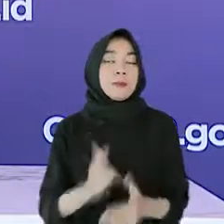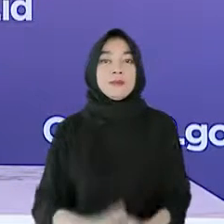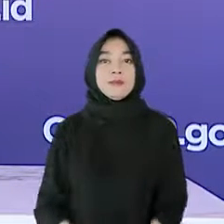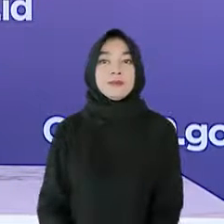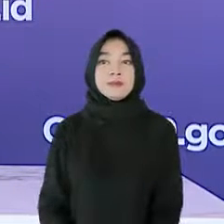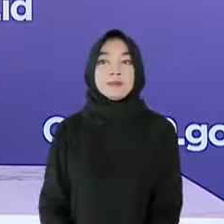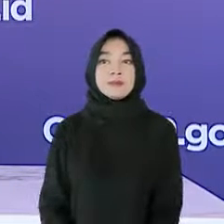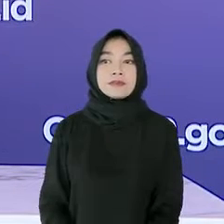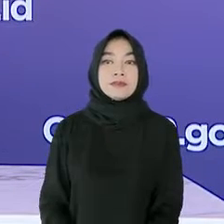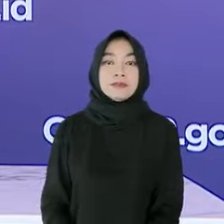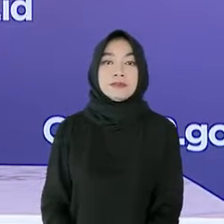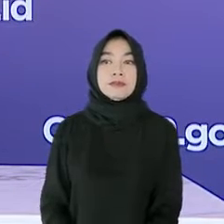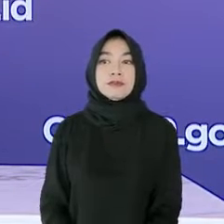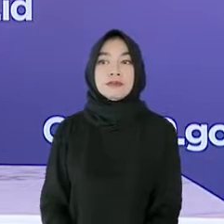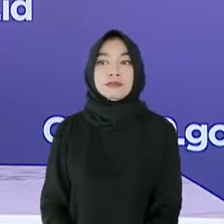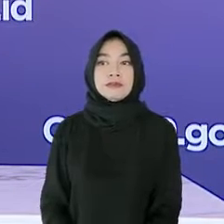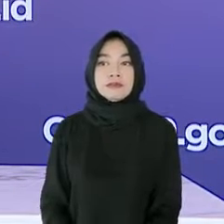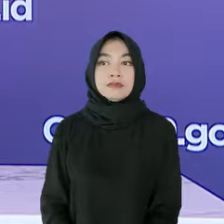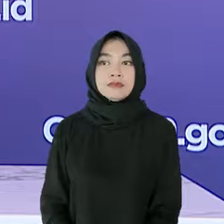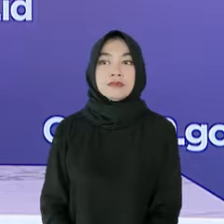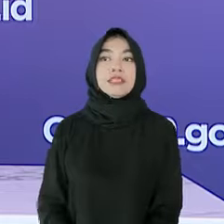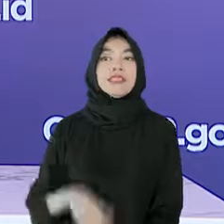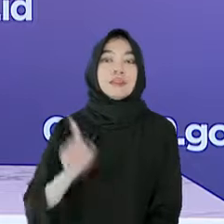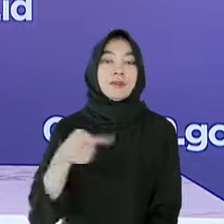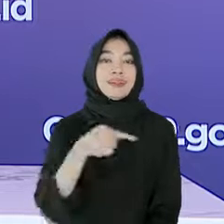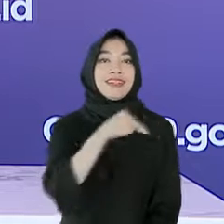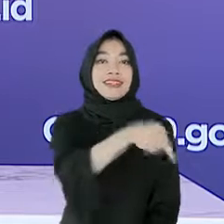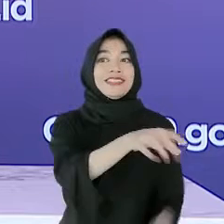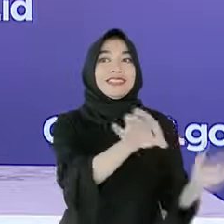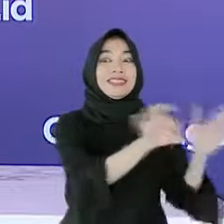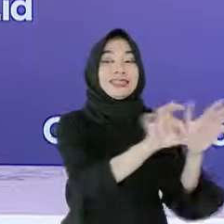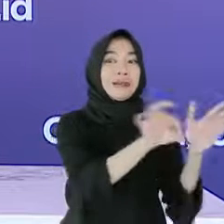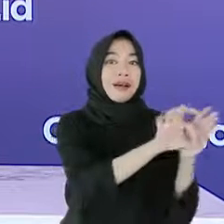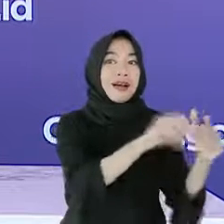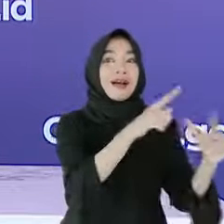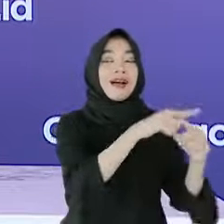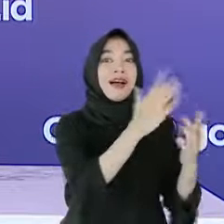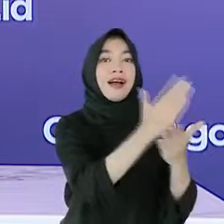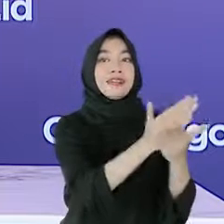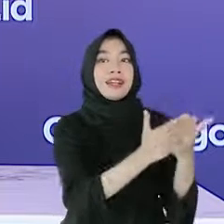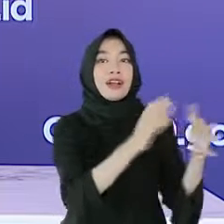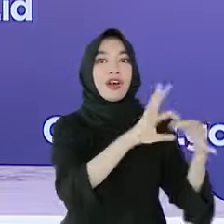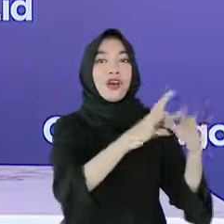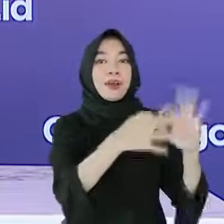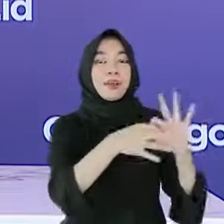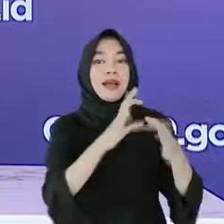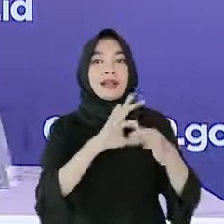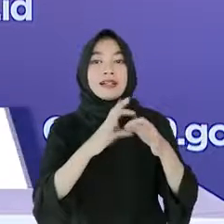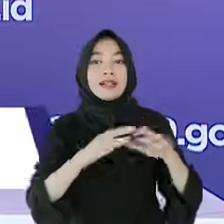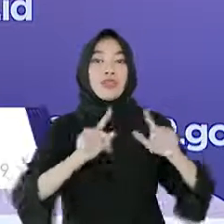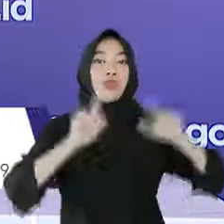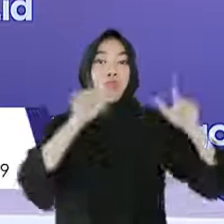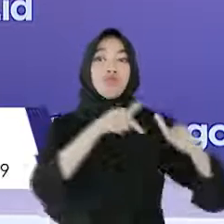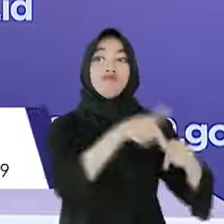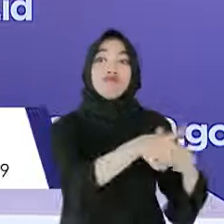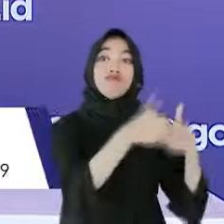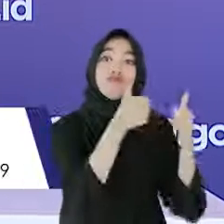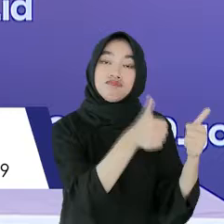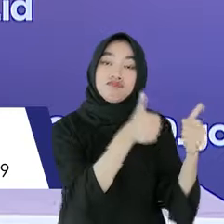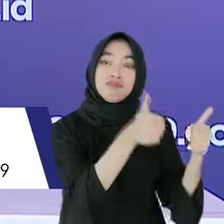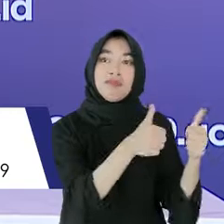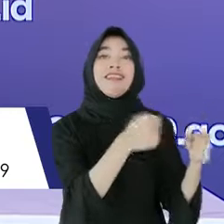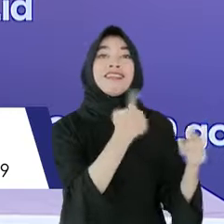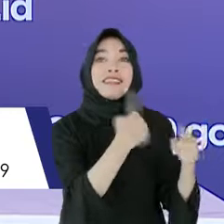Belajar dari pengalaman negara Jepang yang menyelenggarakan Olimpiade Tokyo, nyatanya